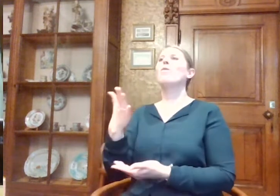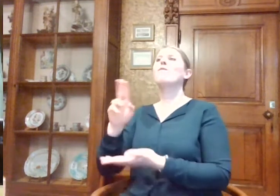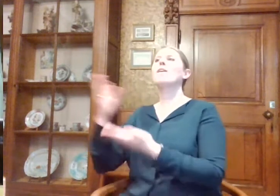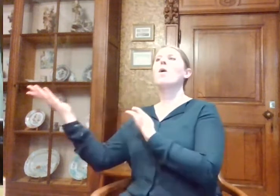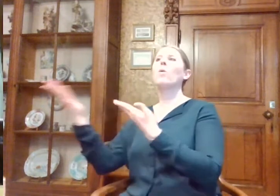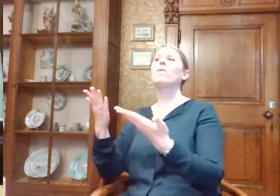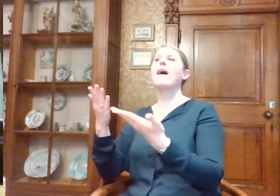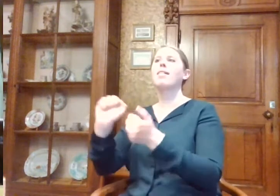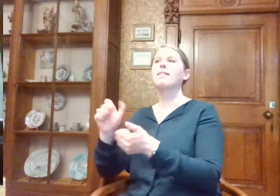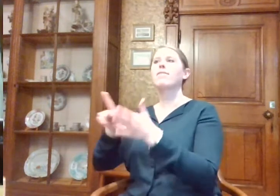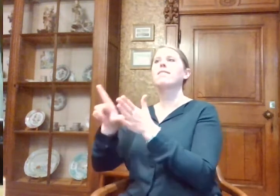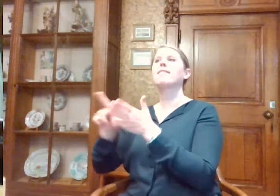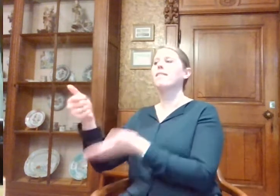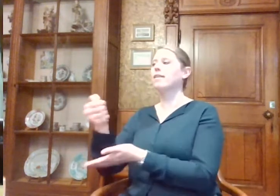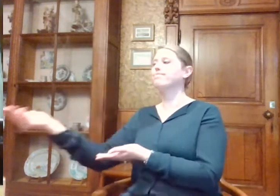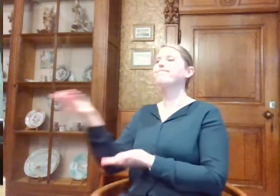verkrijgen.